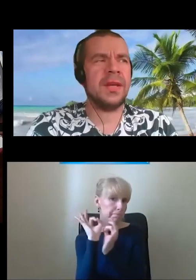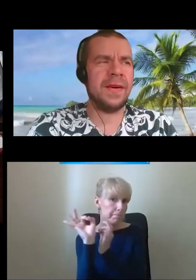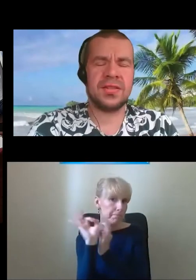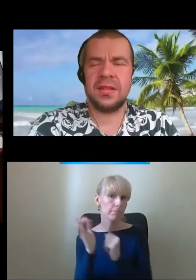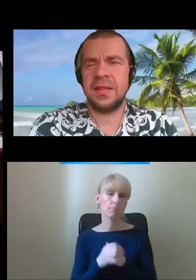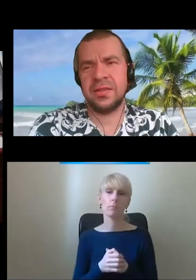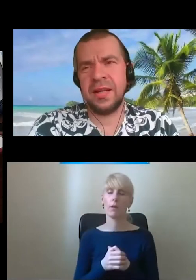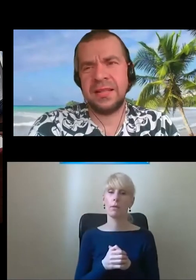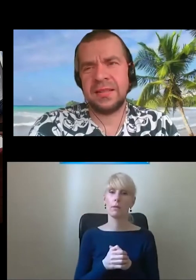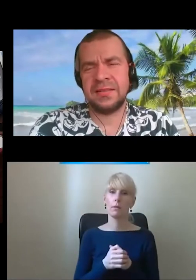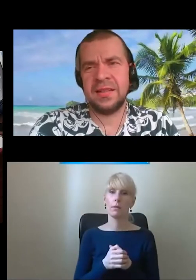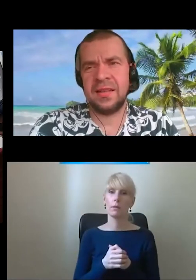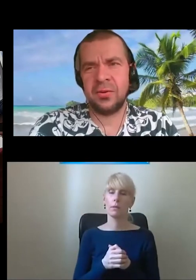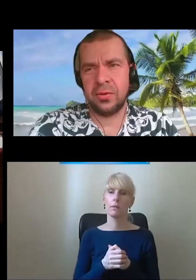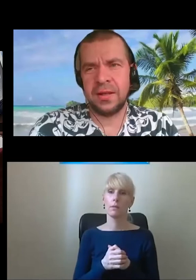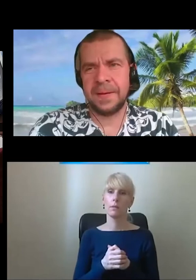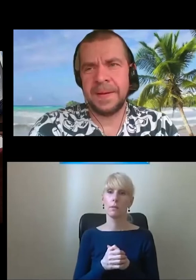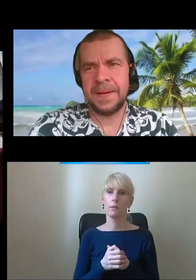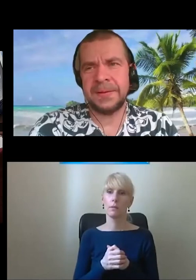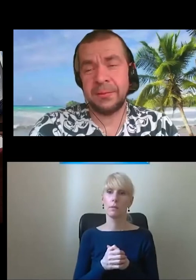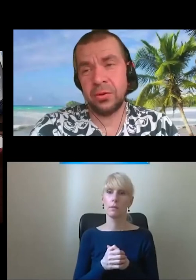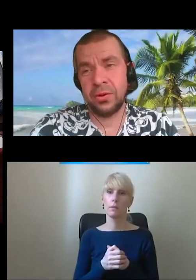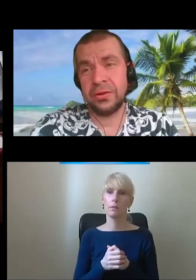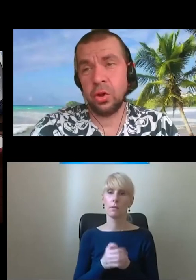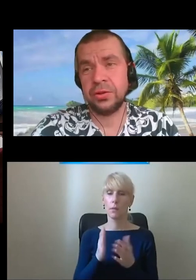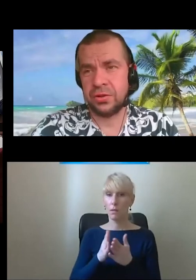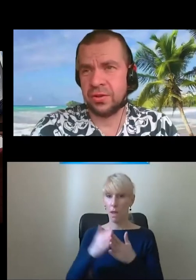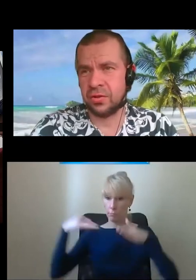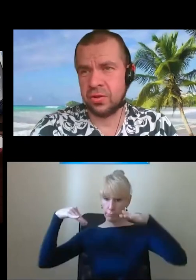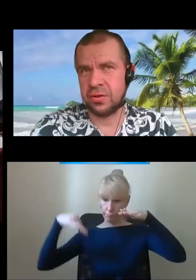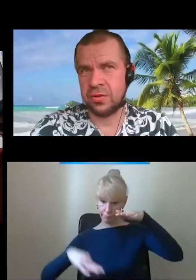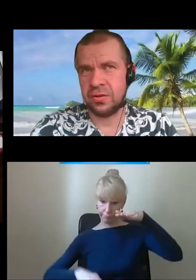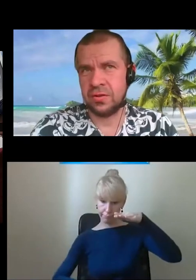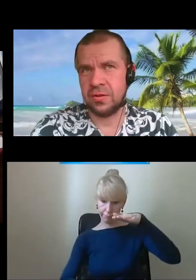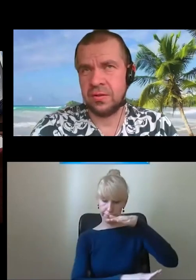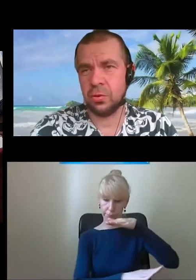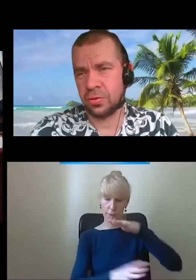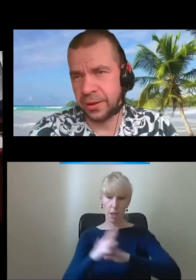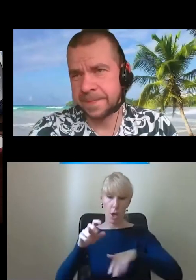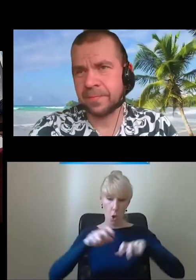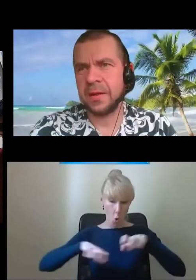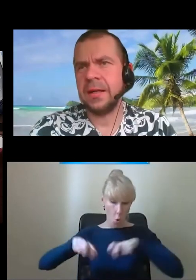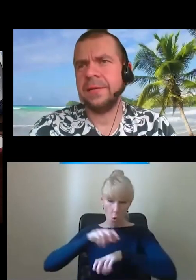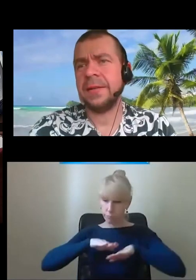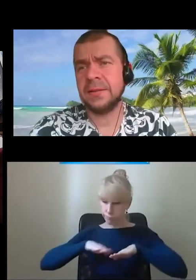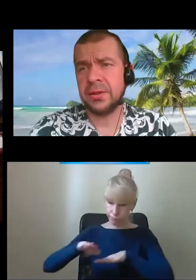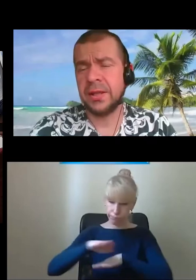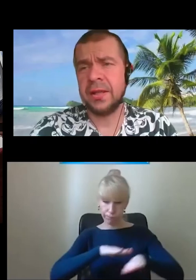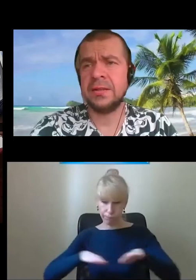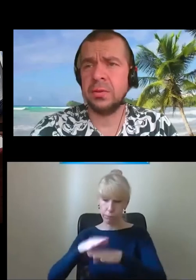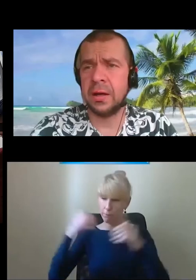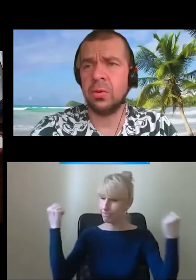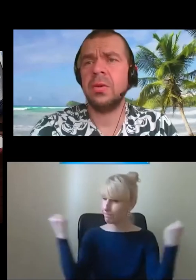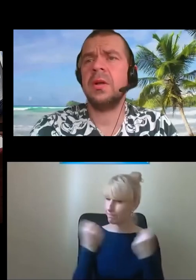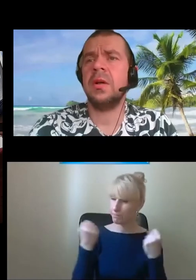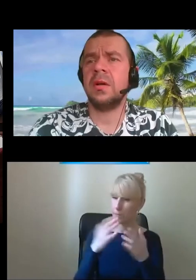ponieważ na dole jest ruch samochodowy dosyć duży, więc dzwonienie